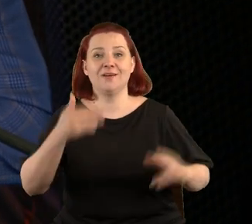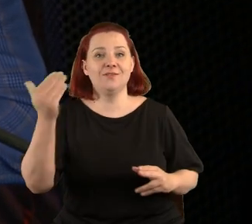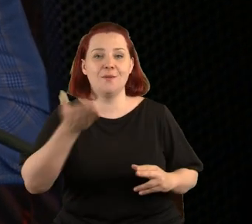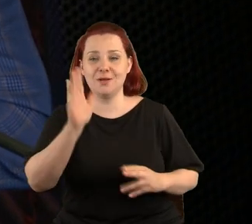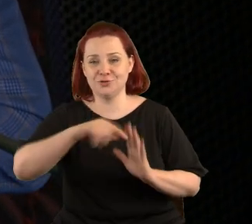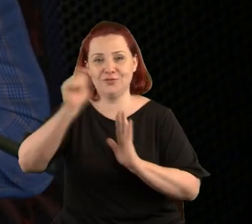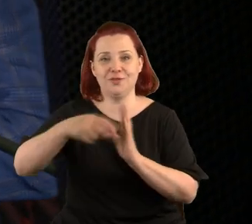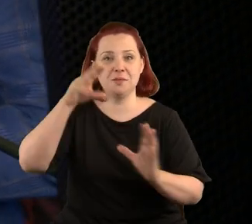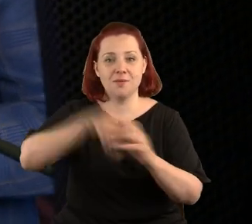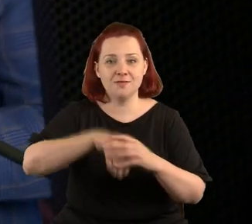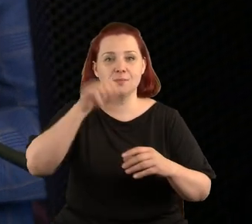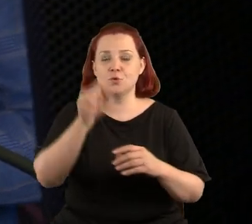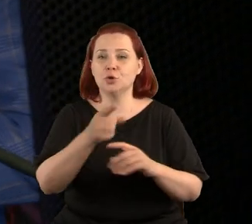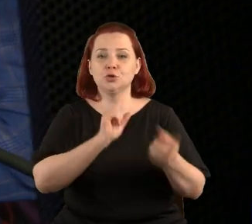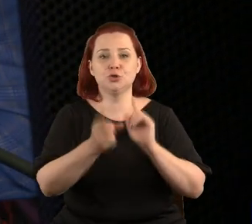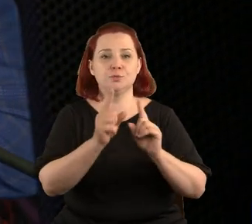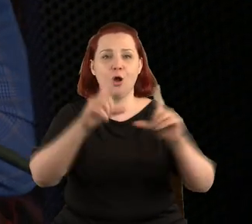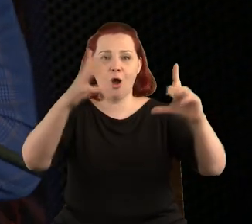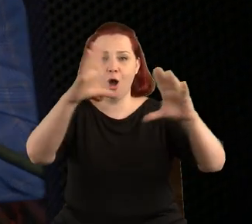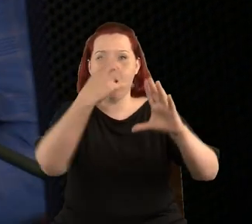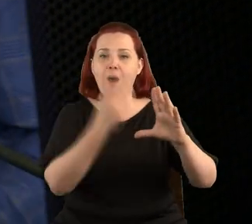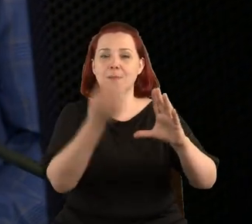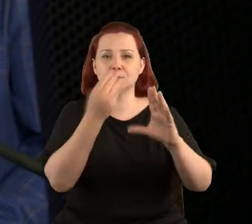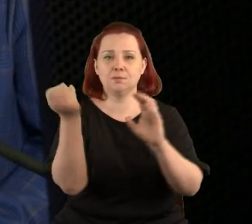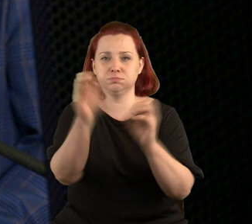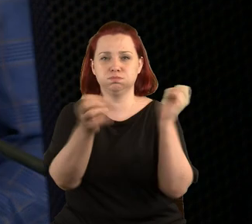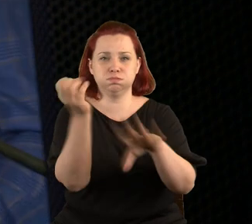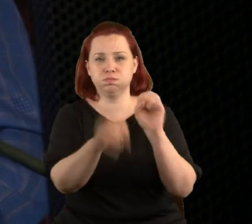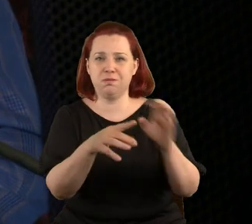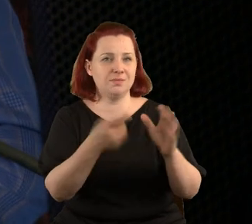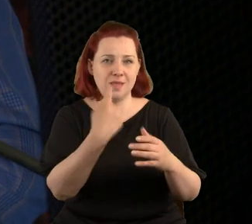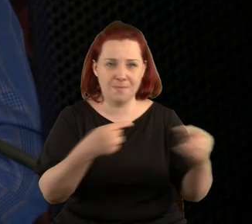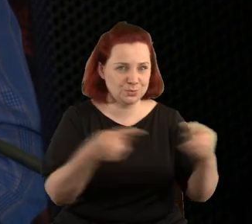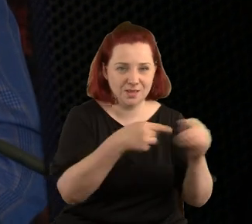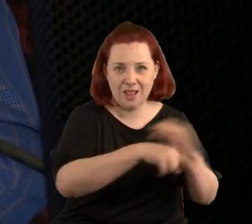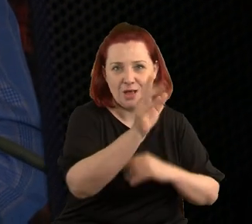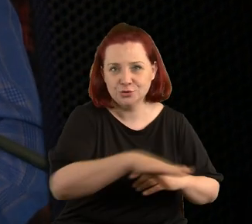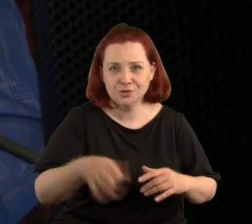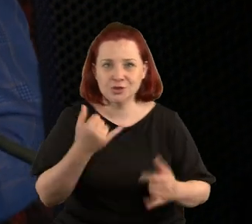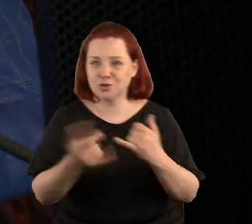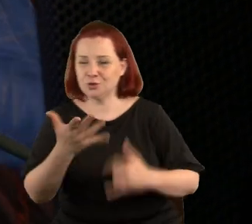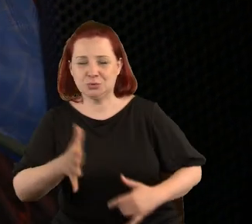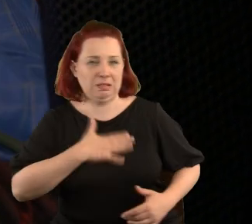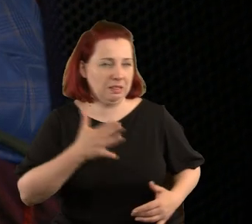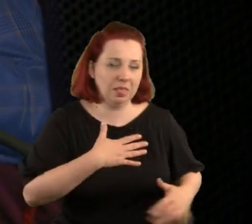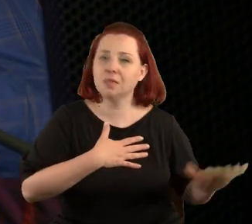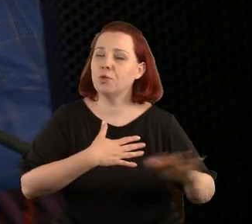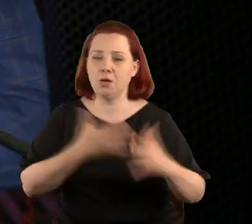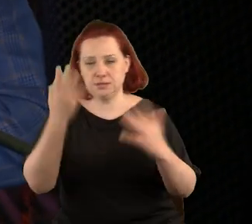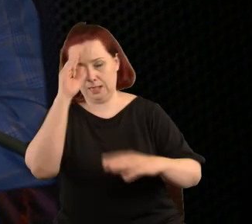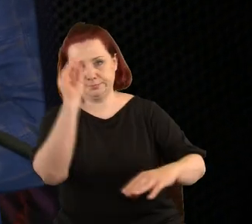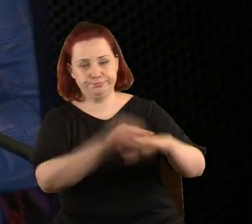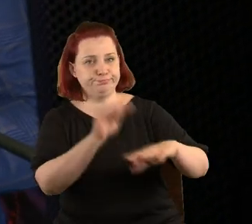prezentowany film, w którym są szybko zmieniające się obrazy, w związku z tym jest on niewskazany dla dzieci. Jeśli ktoś z Państwa może się czuć z tym niekomfortowo, chciałem Państwa o tym